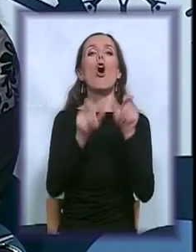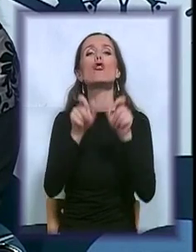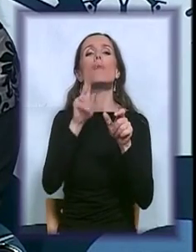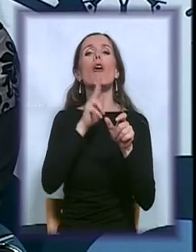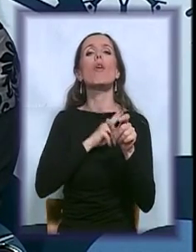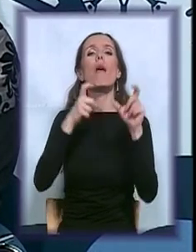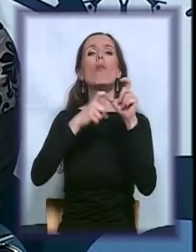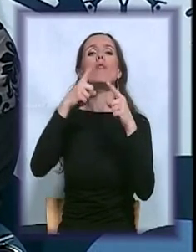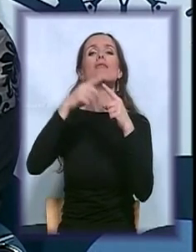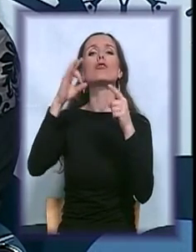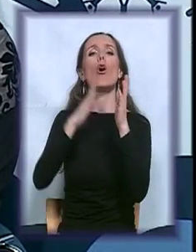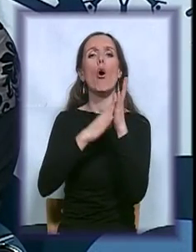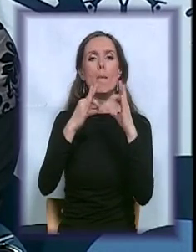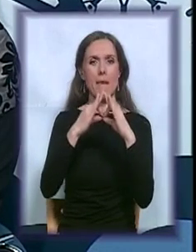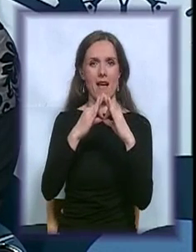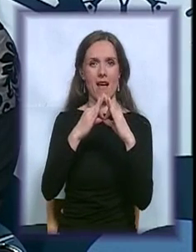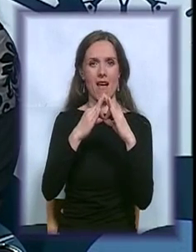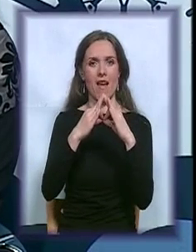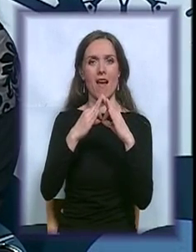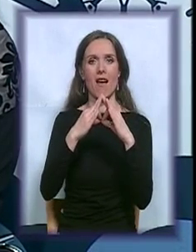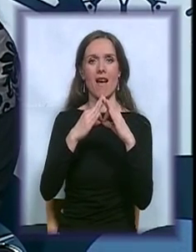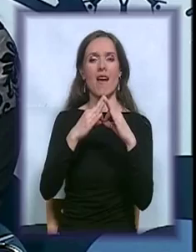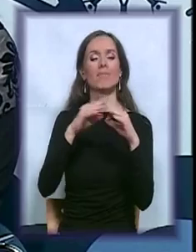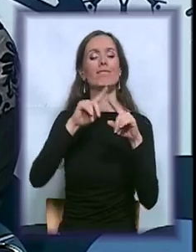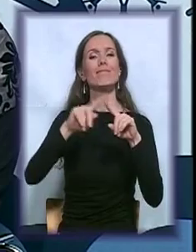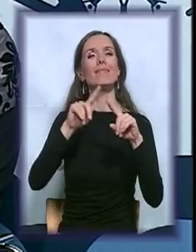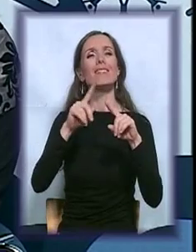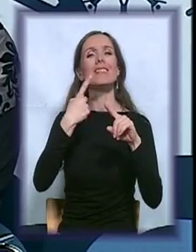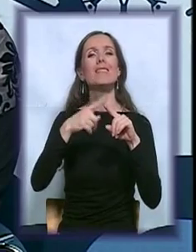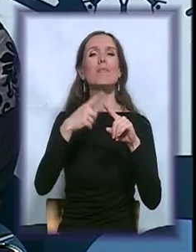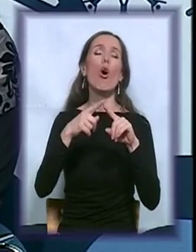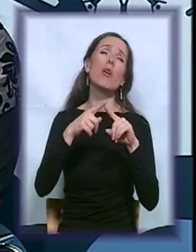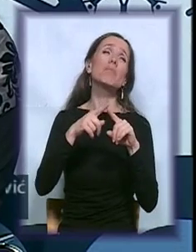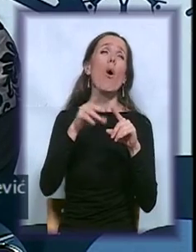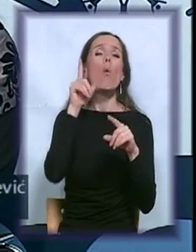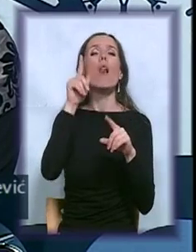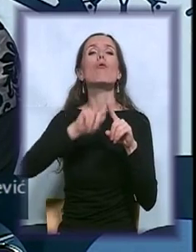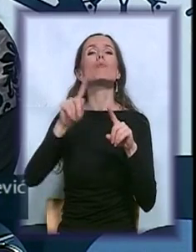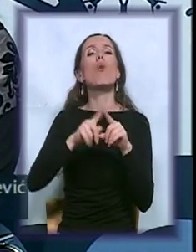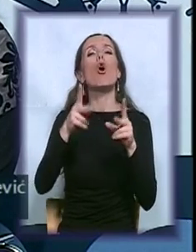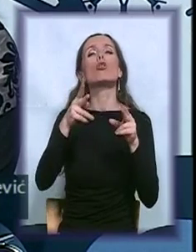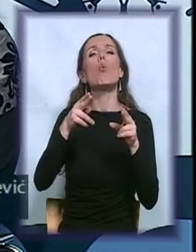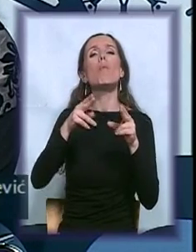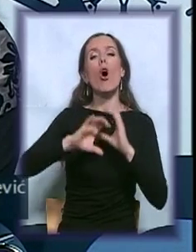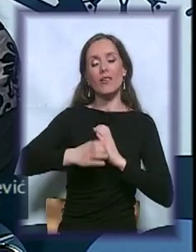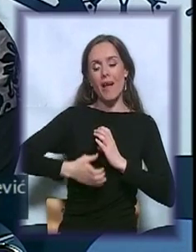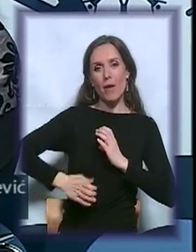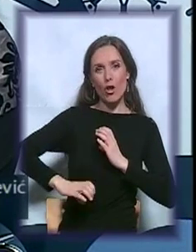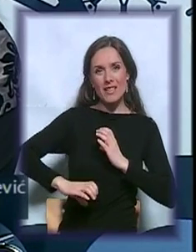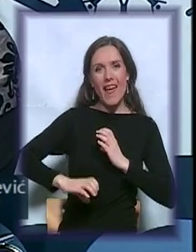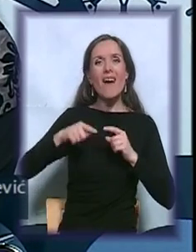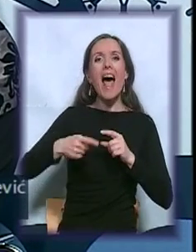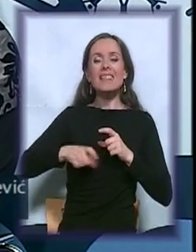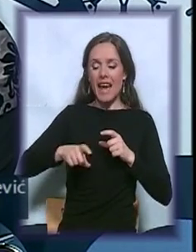stomom koje su zbog razlih problema. To je načešće tumor, debelog sreva. imaju izvedeno od sreva na površinu